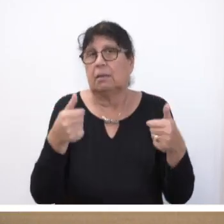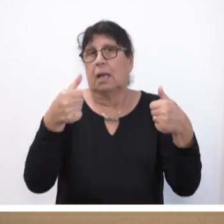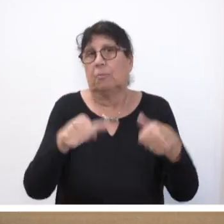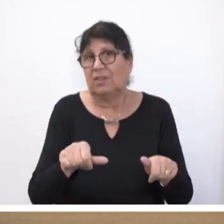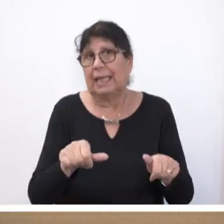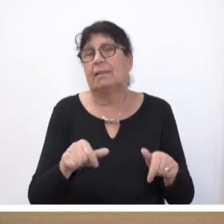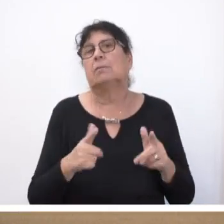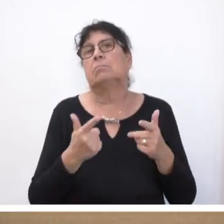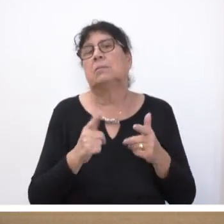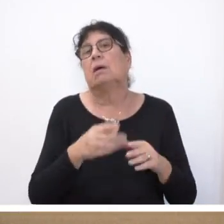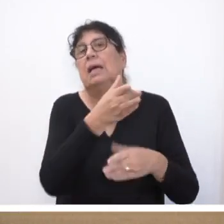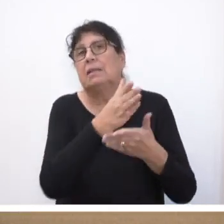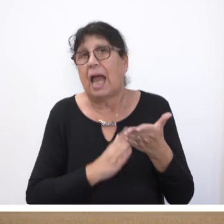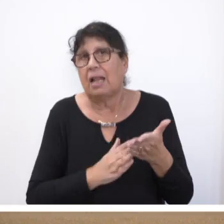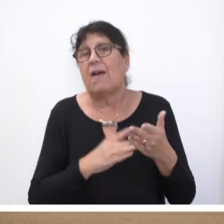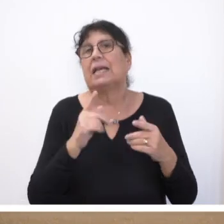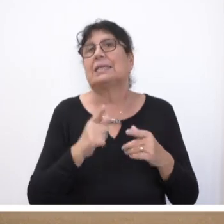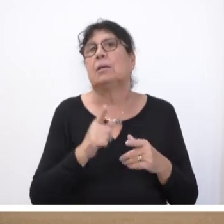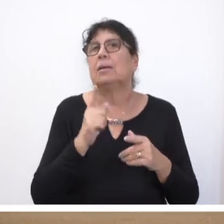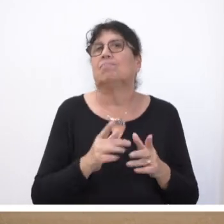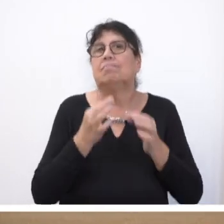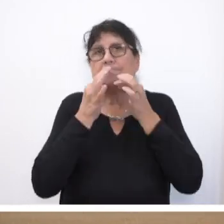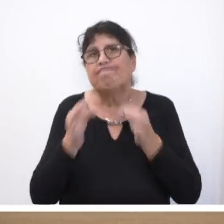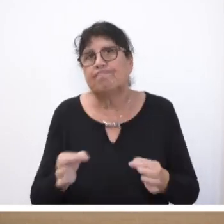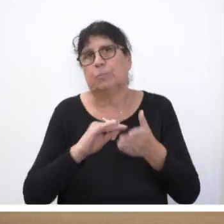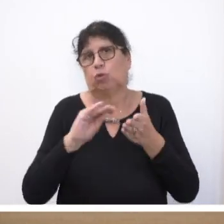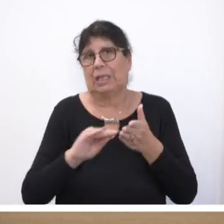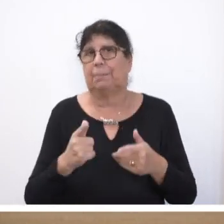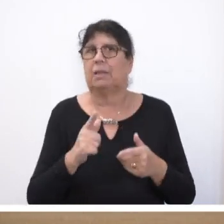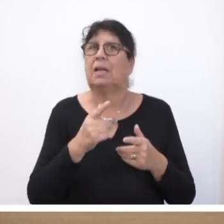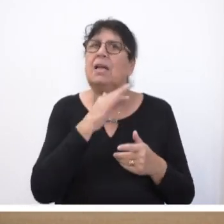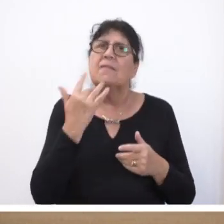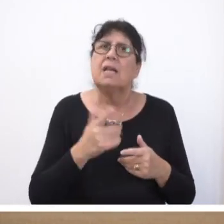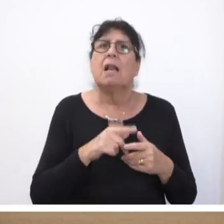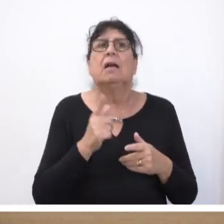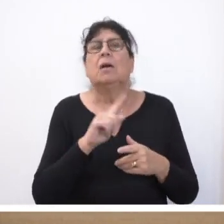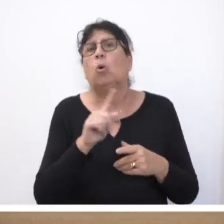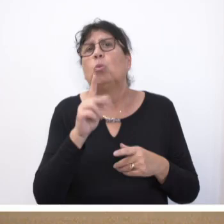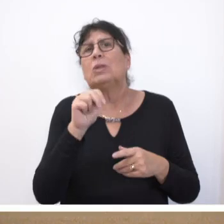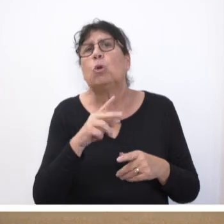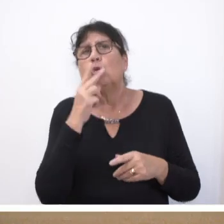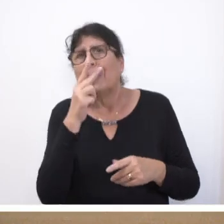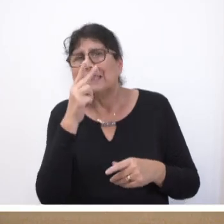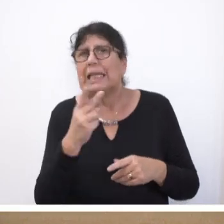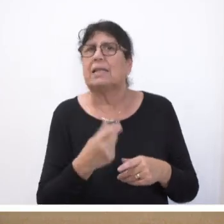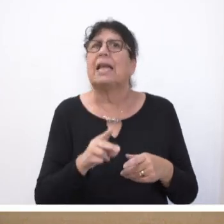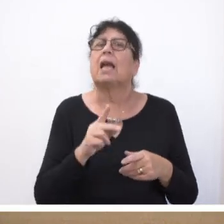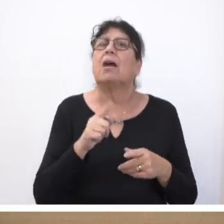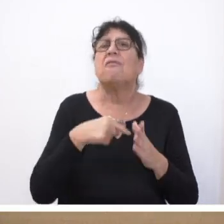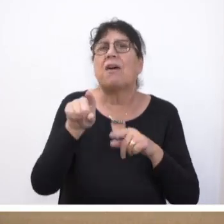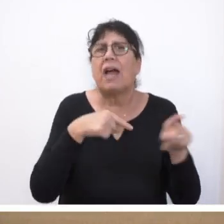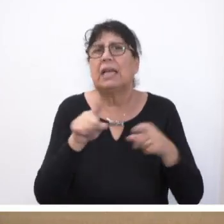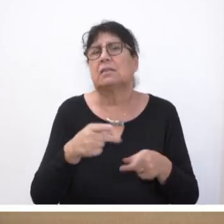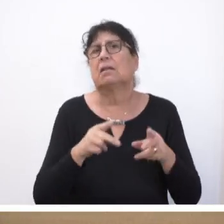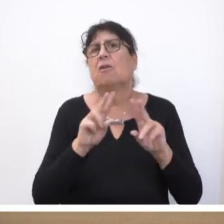Organe teilweise konkretisiert. Zahlreiche unübersichtliche Verweise auf Vorschriften des Vereinsrechts sind entfallen. Die